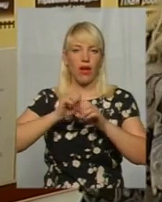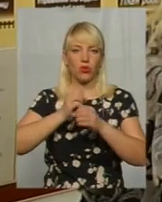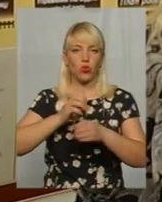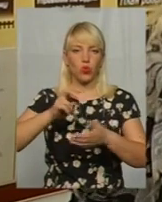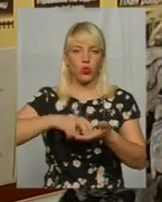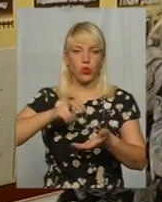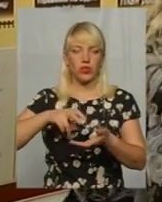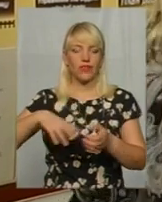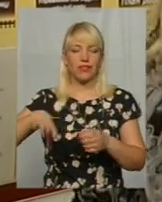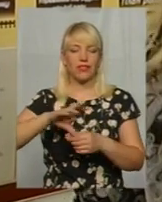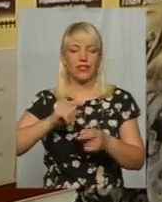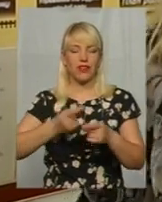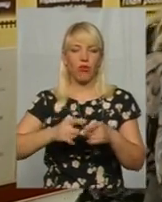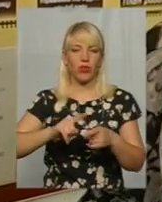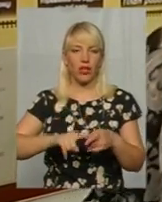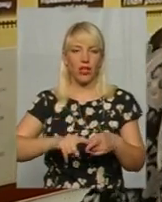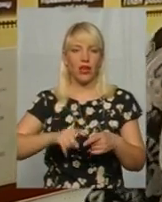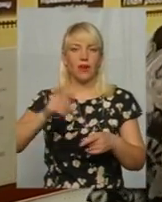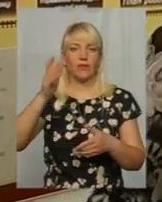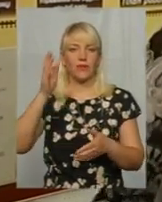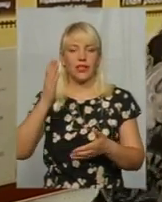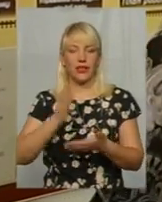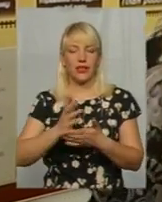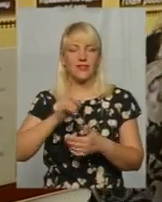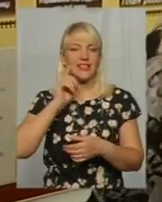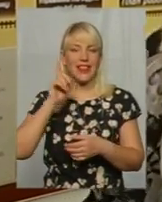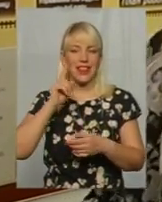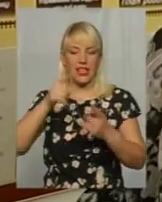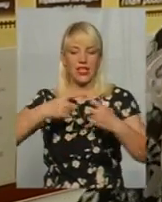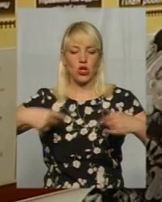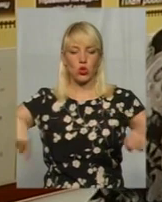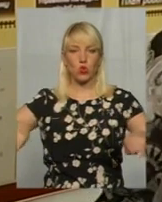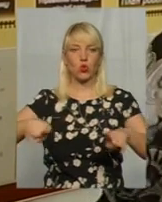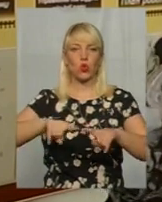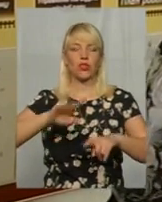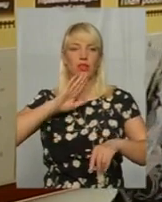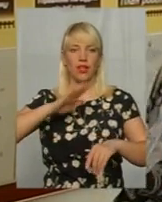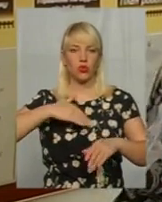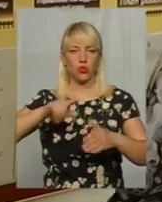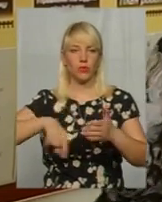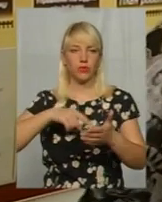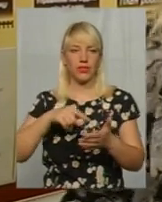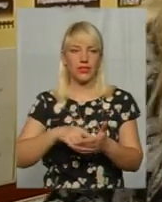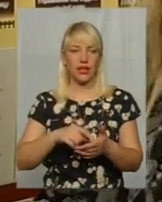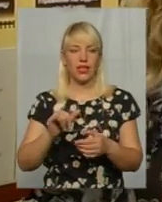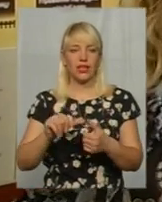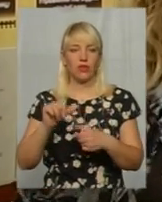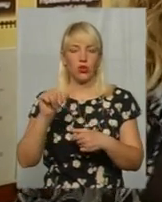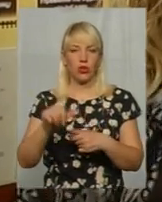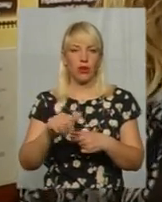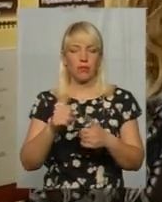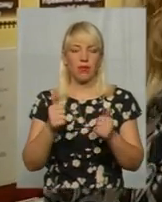сесії, знаходяться, як я вже розказала, в зеленій зоні нашого міста, чи від окремених там, це біля